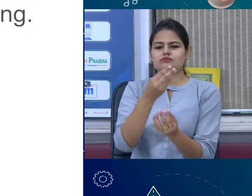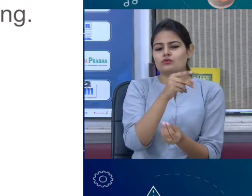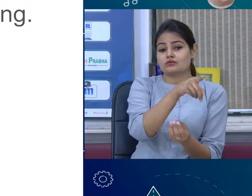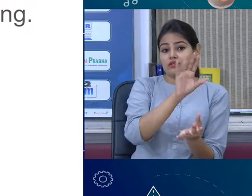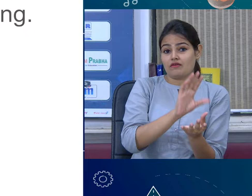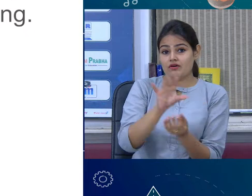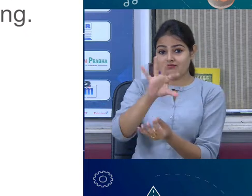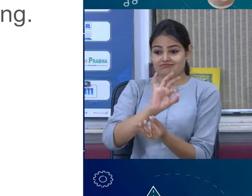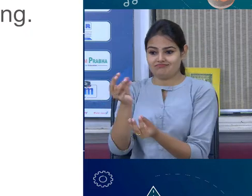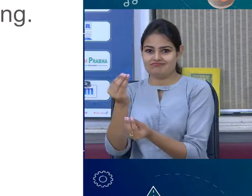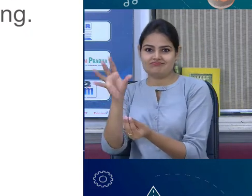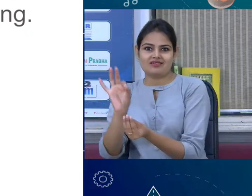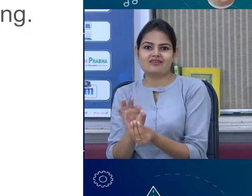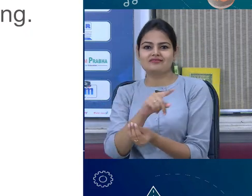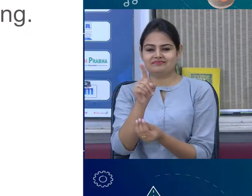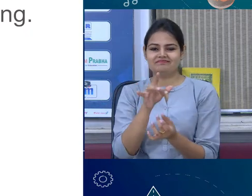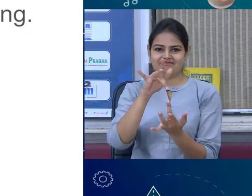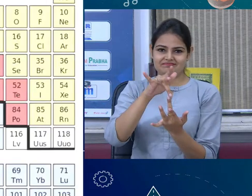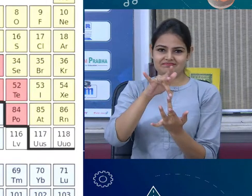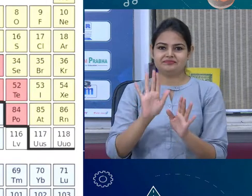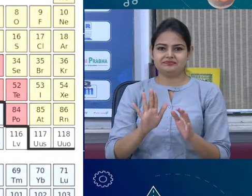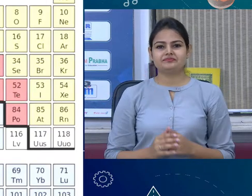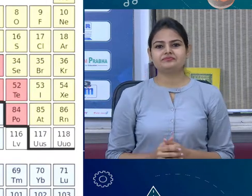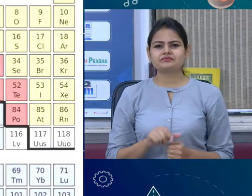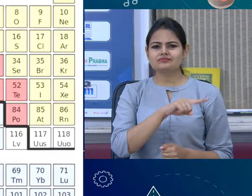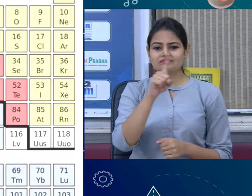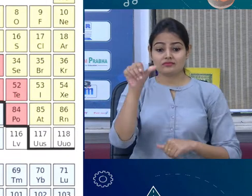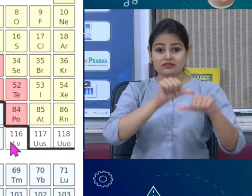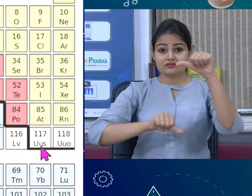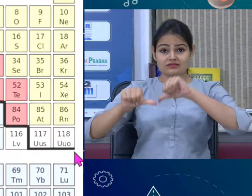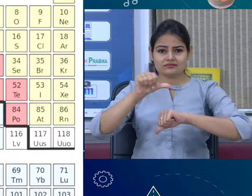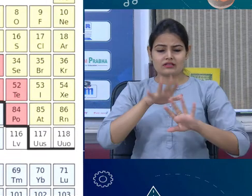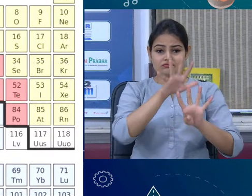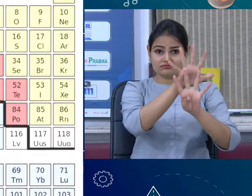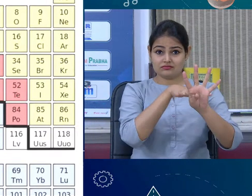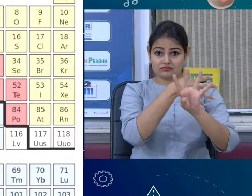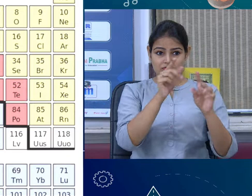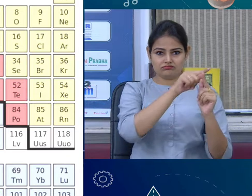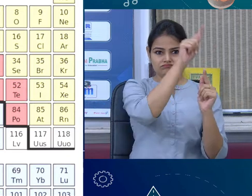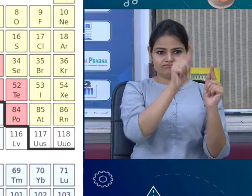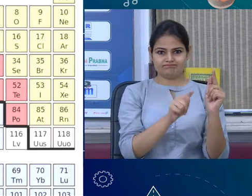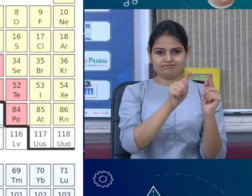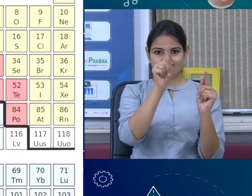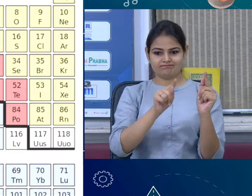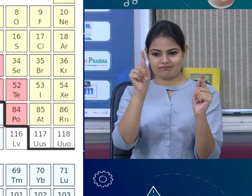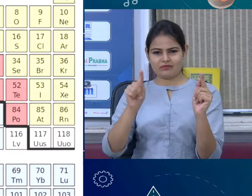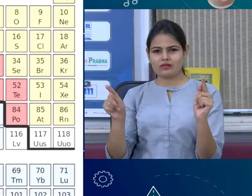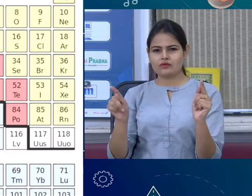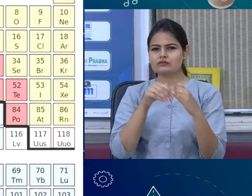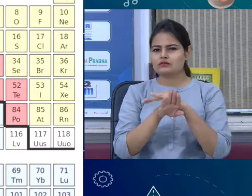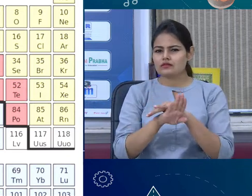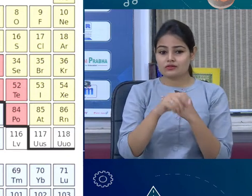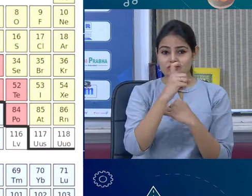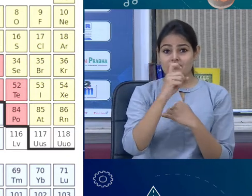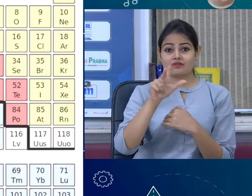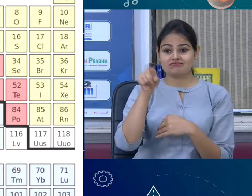so you would see कि अगर हम एक periodic table में देखे तो हम देखे कि 78% of the periodic table consists of metals